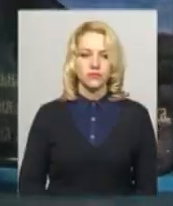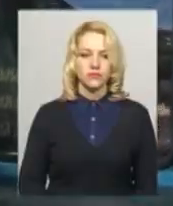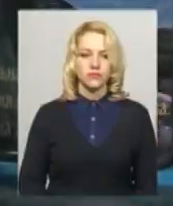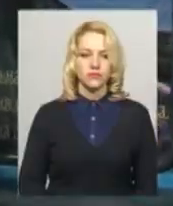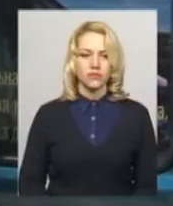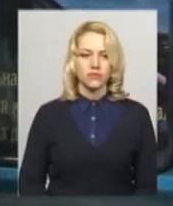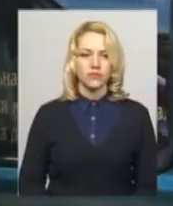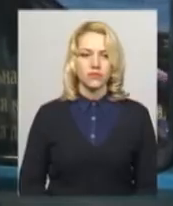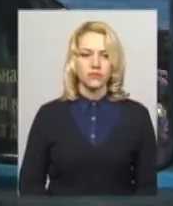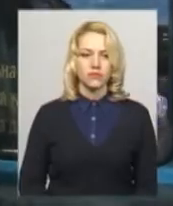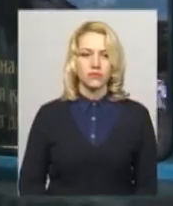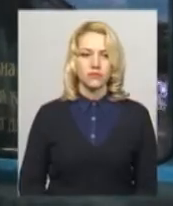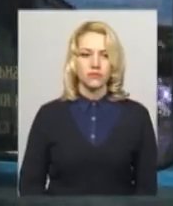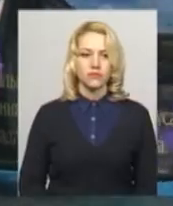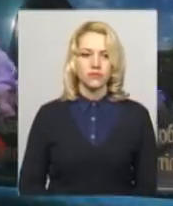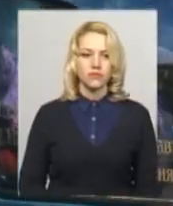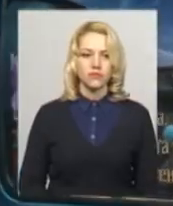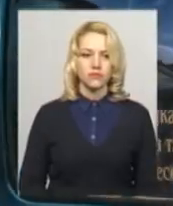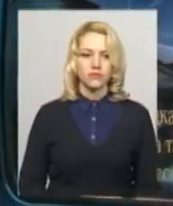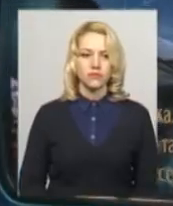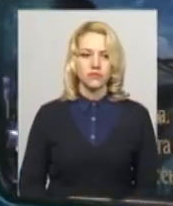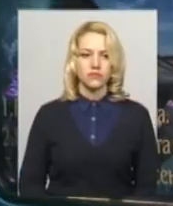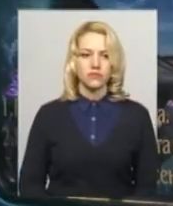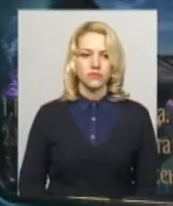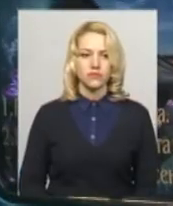Андрій Гумани, Юрій Чорний, новини поділя «Центр».